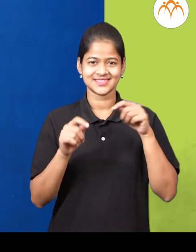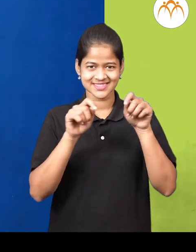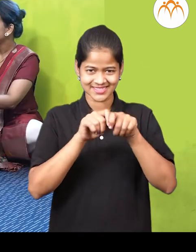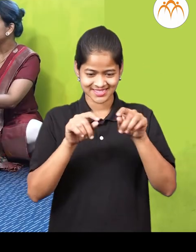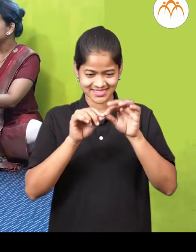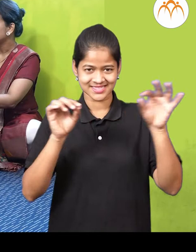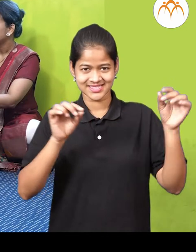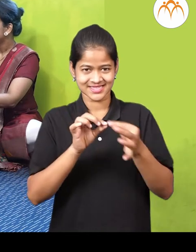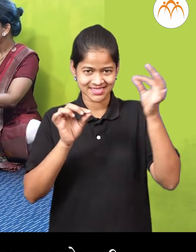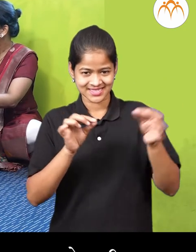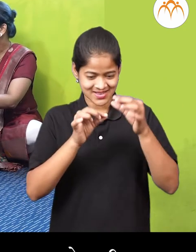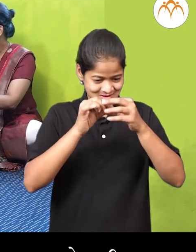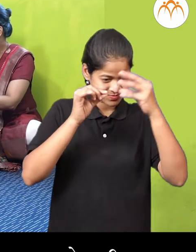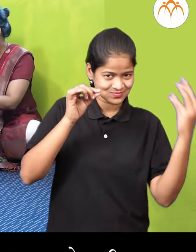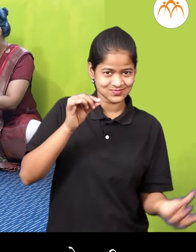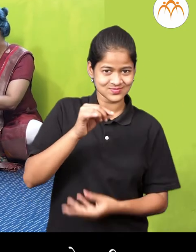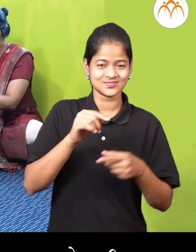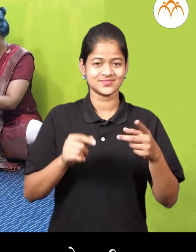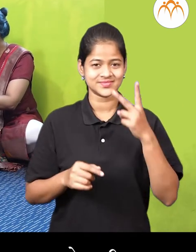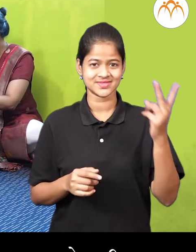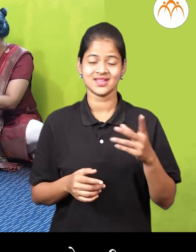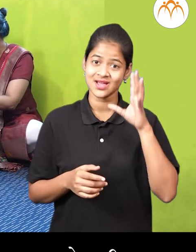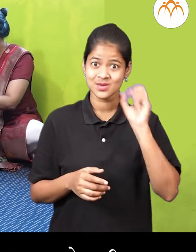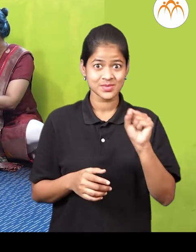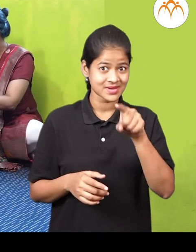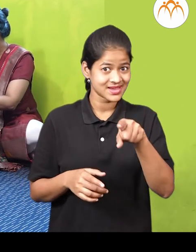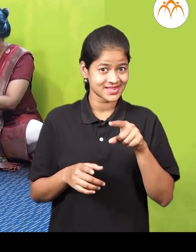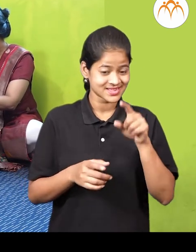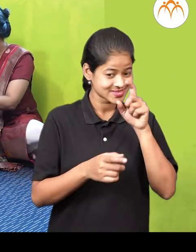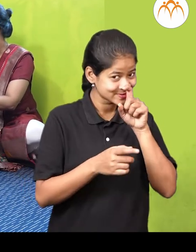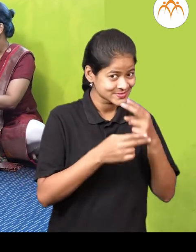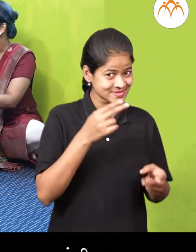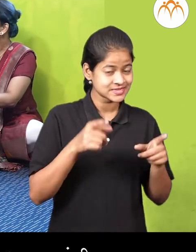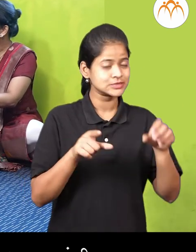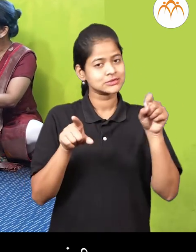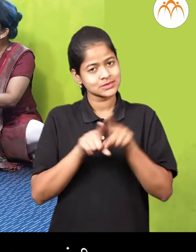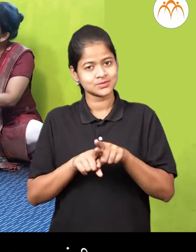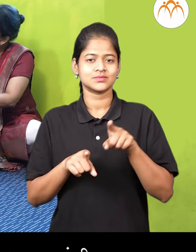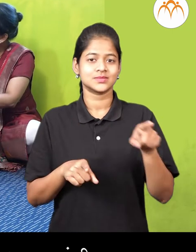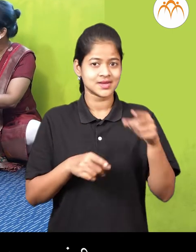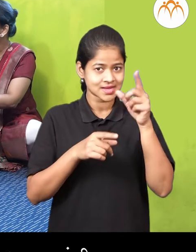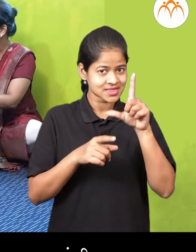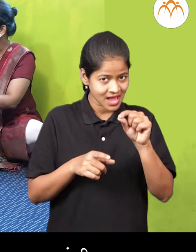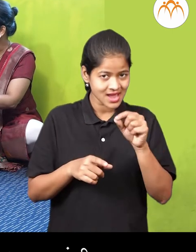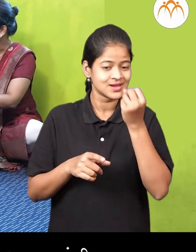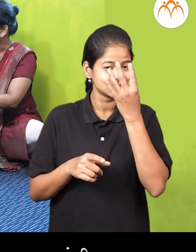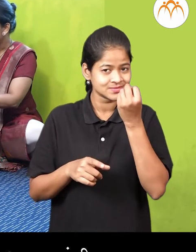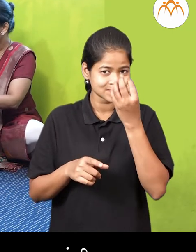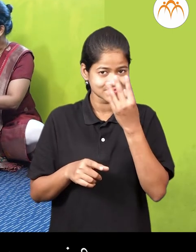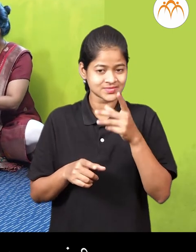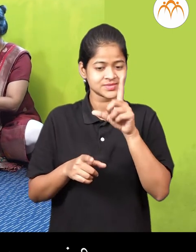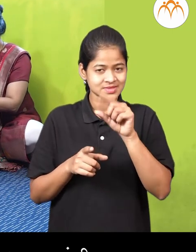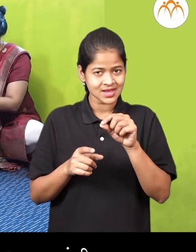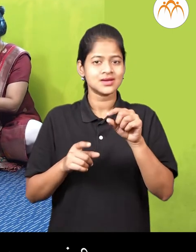करुया तुम्हाला कोमडीचा फिलाची गोफ्ता लक्षा तेका हो मतसस दाहा दाहाचे गट कराएसे